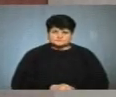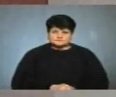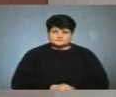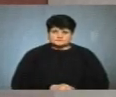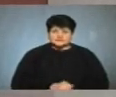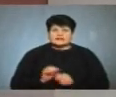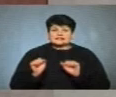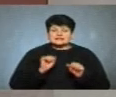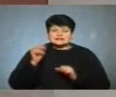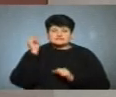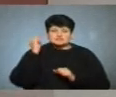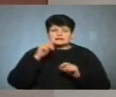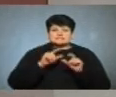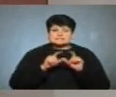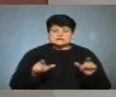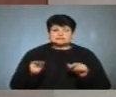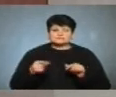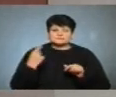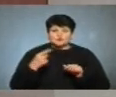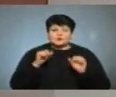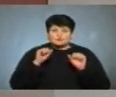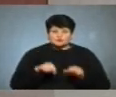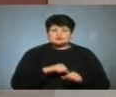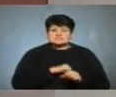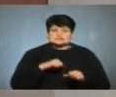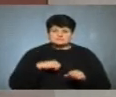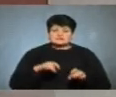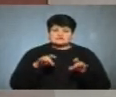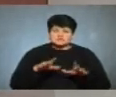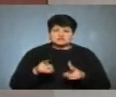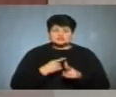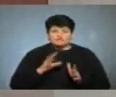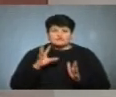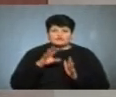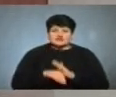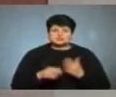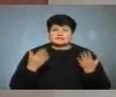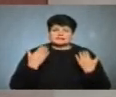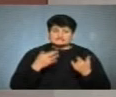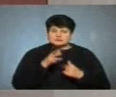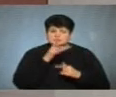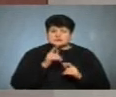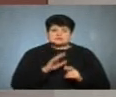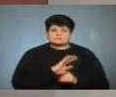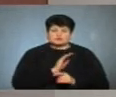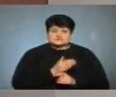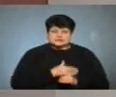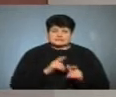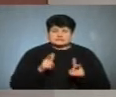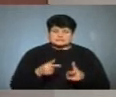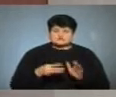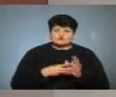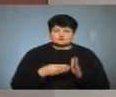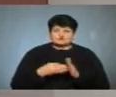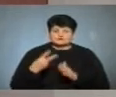Керівники навчальних закладів Тернопільщини можуть самі вирішувати, чи впроваджувати канікули під час посилення карантину з 8 по 24